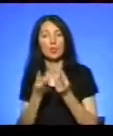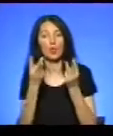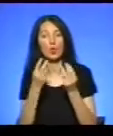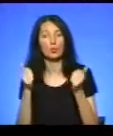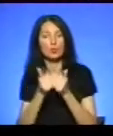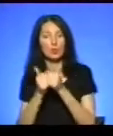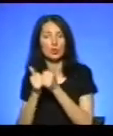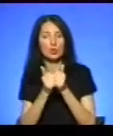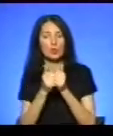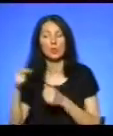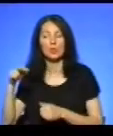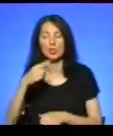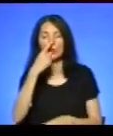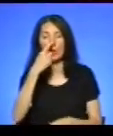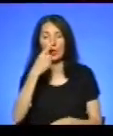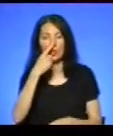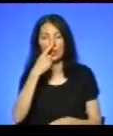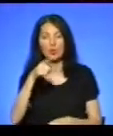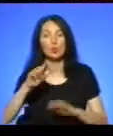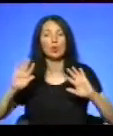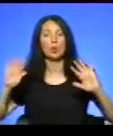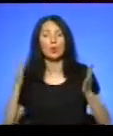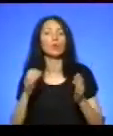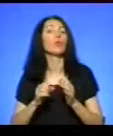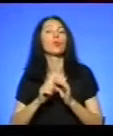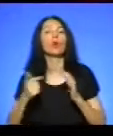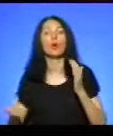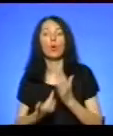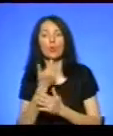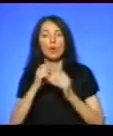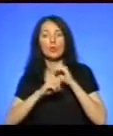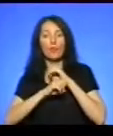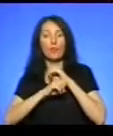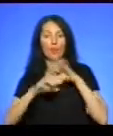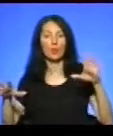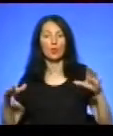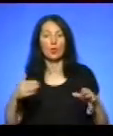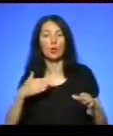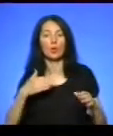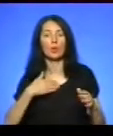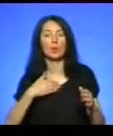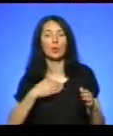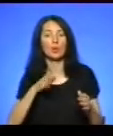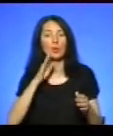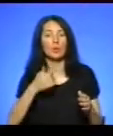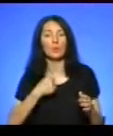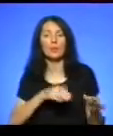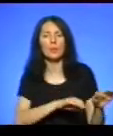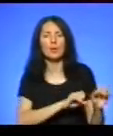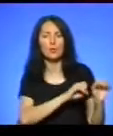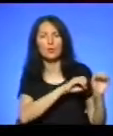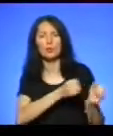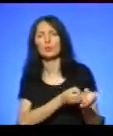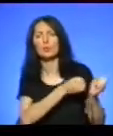Підійшли туди ближче так. Тут раптово знов вибух. О, мене кинуло аж сюди на траву,